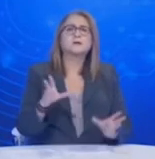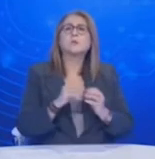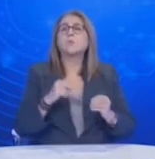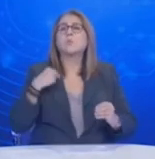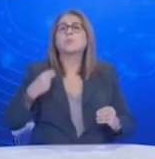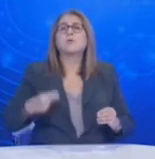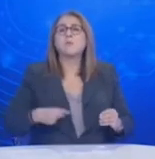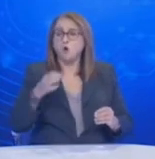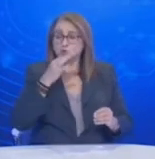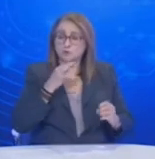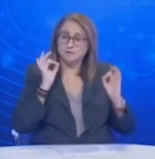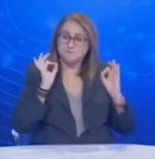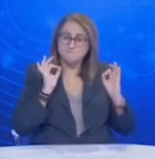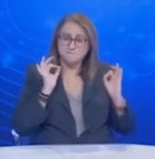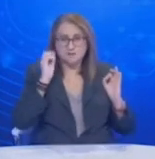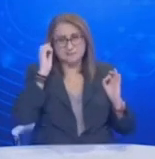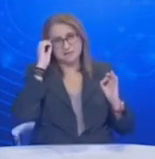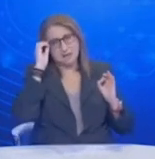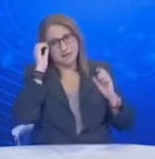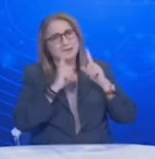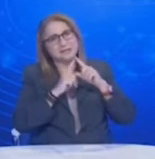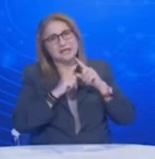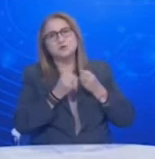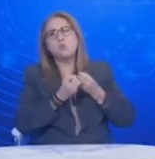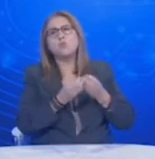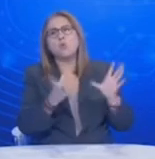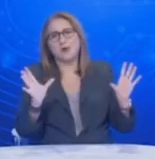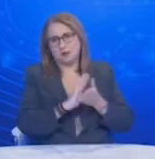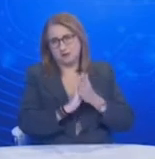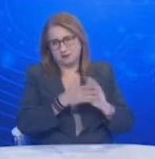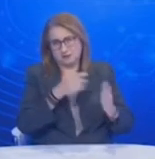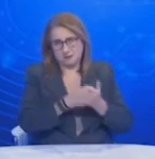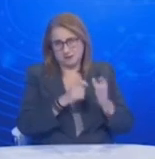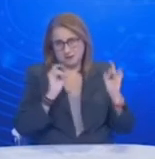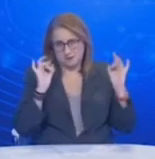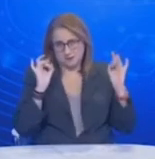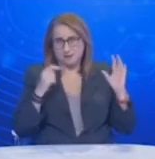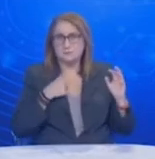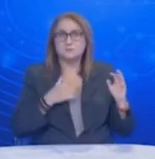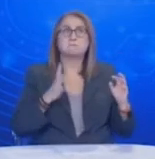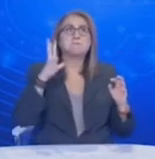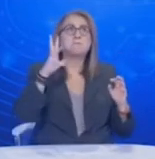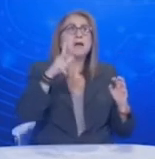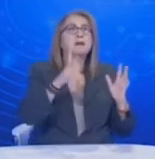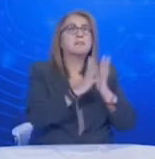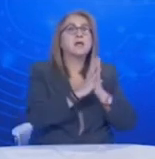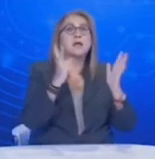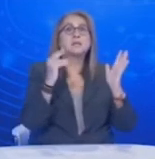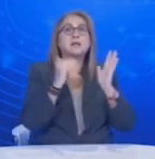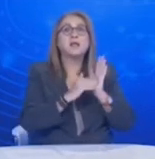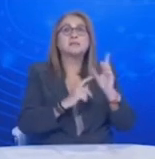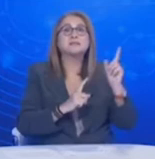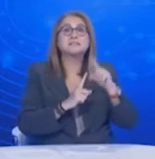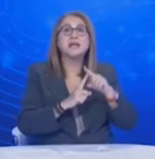ότι βεβαίως και το τεστ είναι δωρεάν Όπως είπε και ο Υφυπουργός έχουμε φτάσει μέχρι και 17.000 τεστ την ημέρα Την